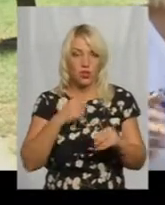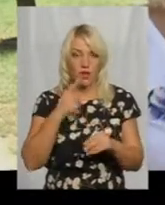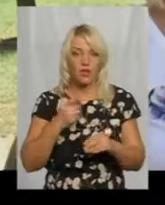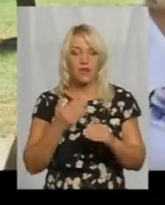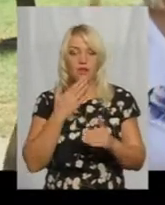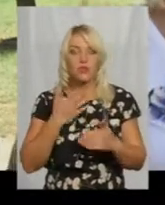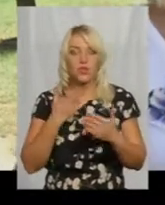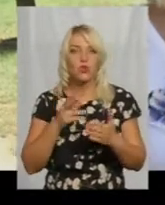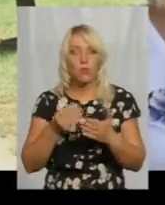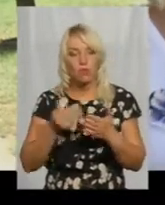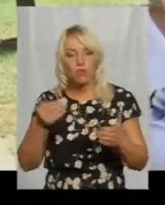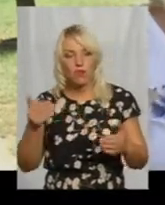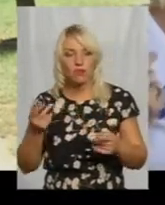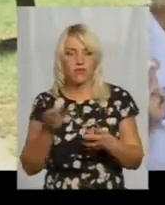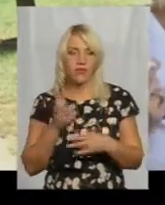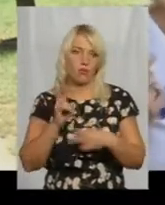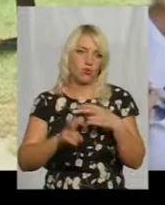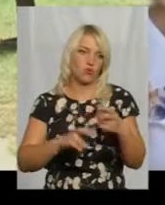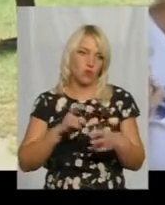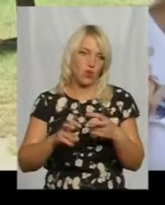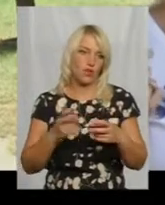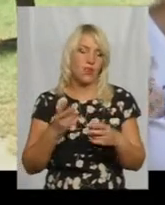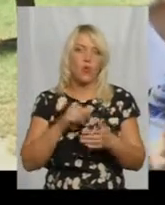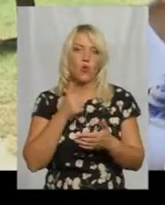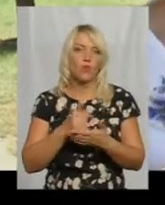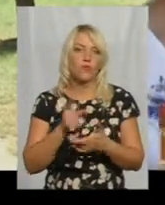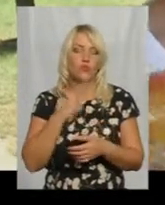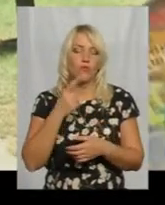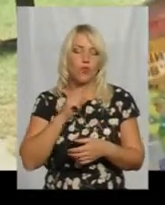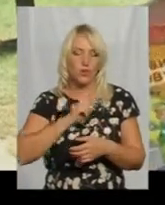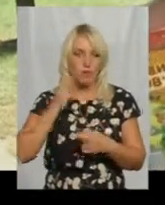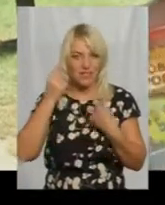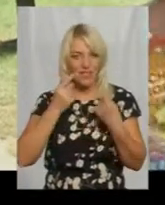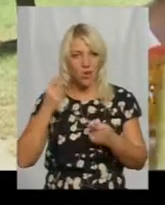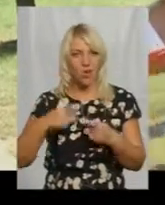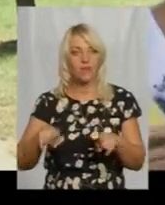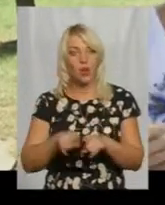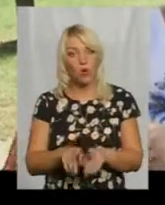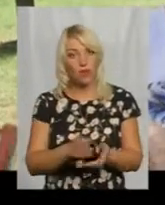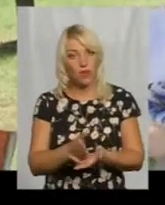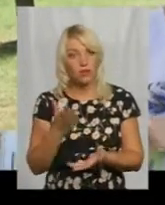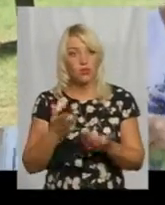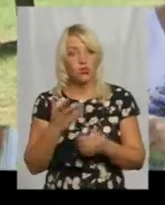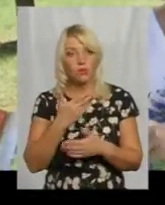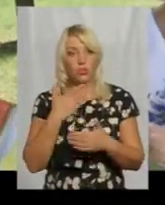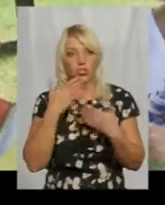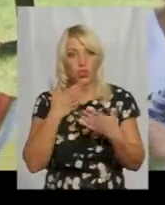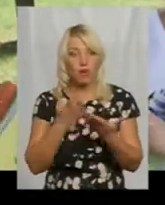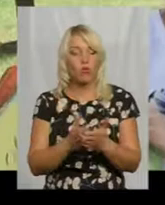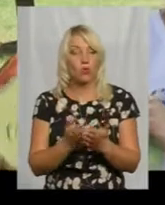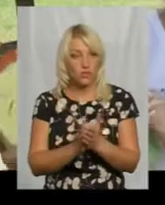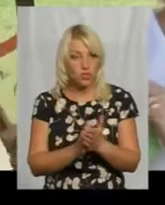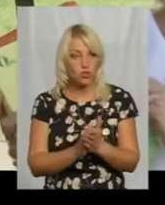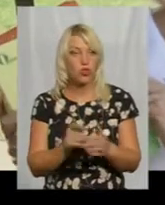попереднього уроку, це треба шукати. І найголовніше, про що говорять психологи, от в такому варіанті, якщо ми читаємо книжку, наприклад, це